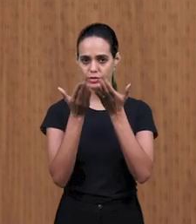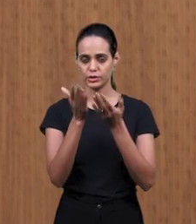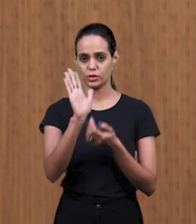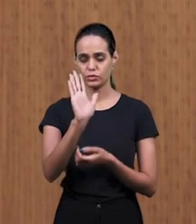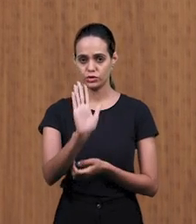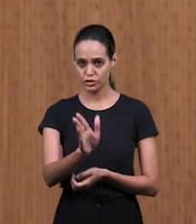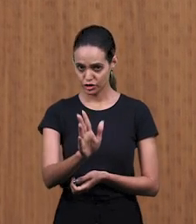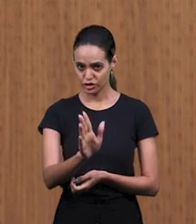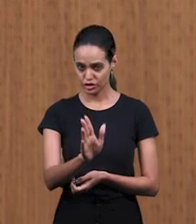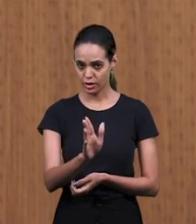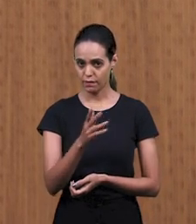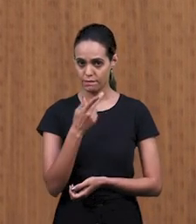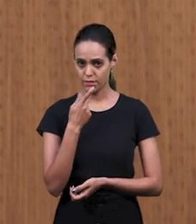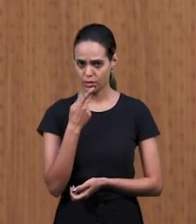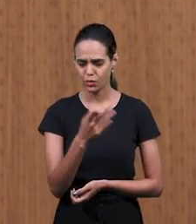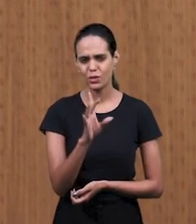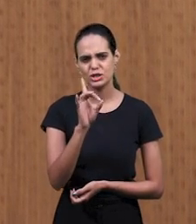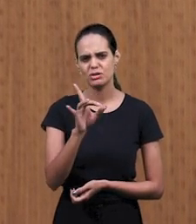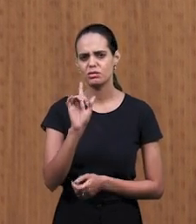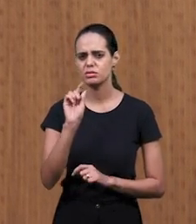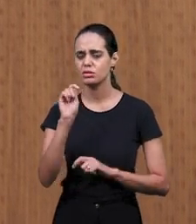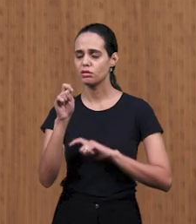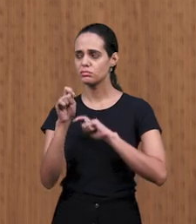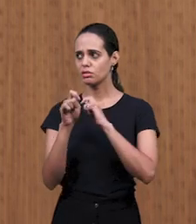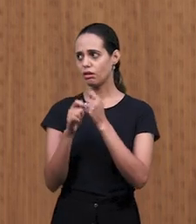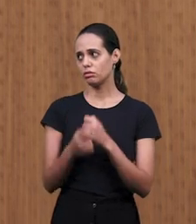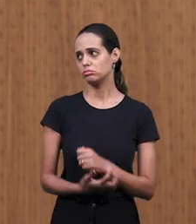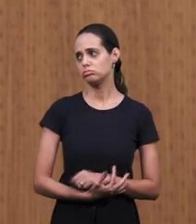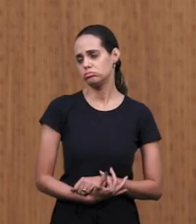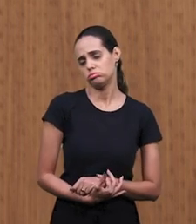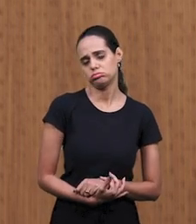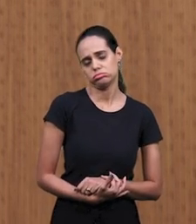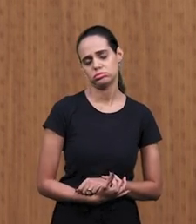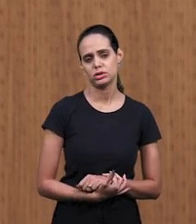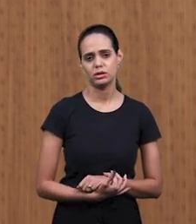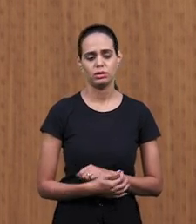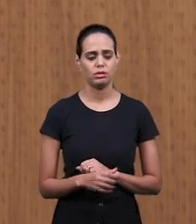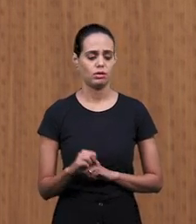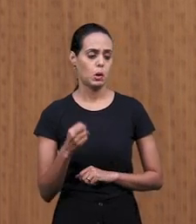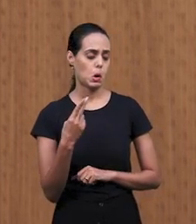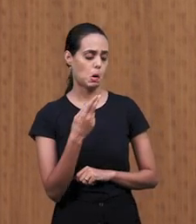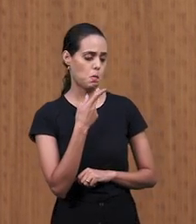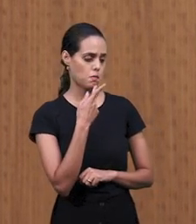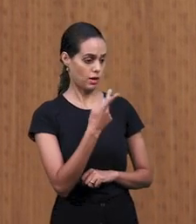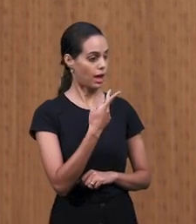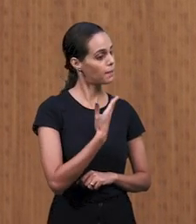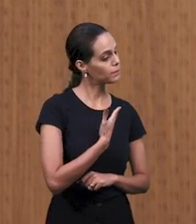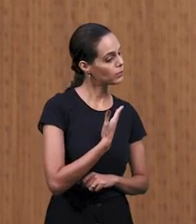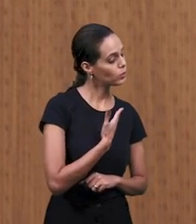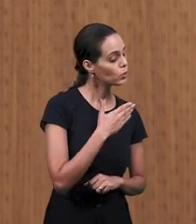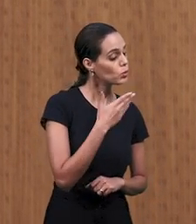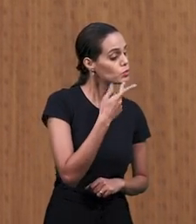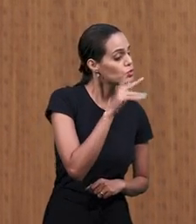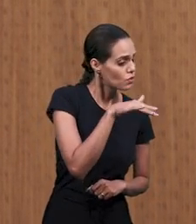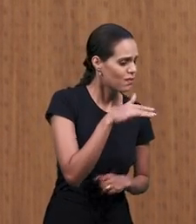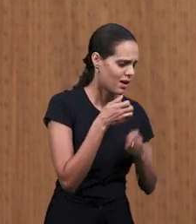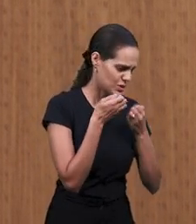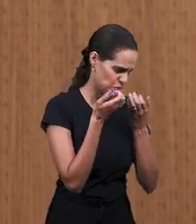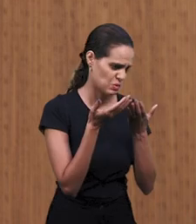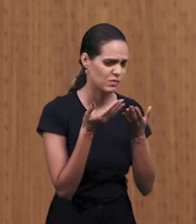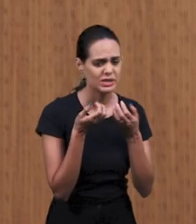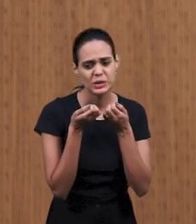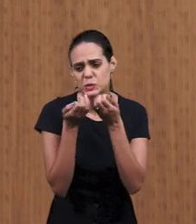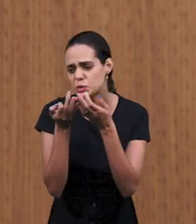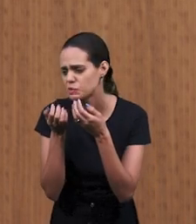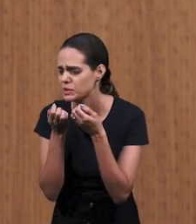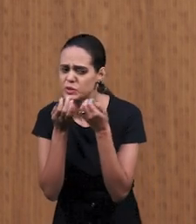словами. Нужно действительно исповедовать не брату своему, не другу своему, а Богу, потому что исповедание, оно пред Богом.